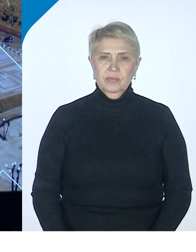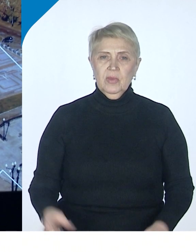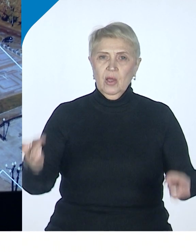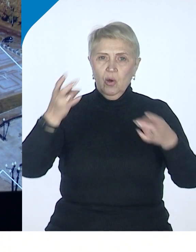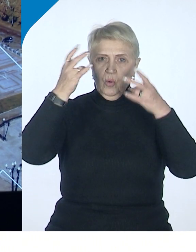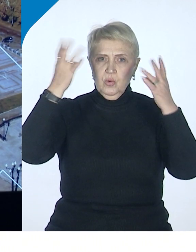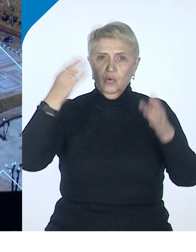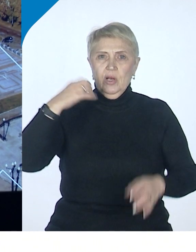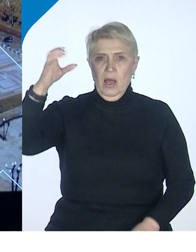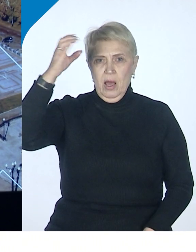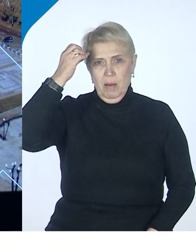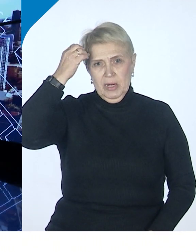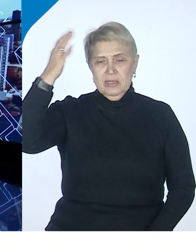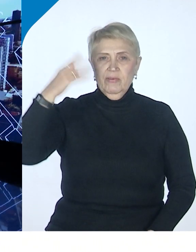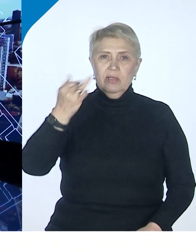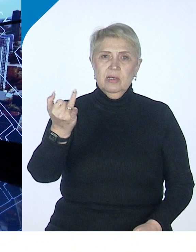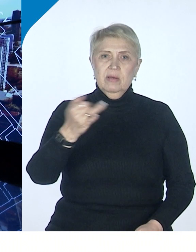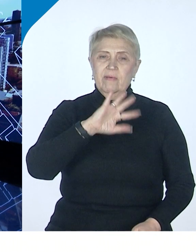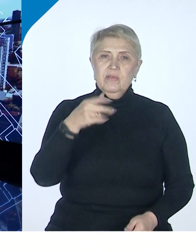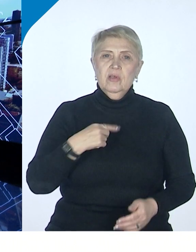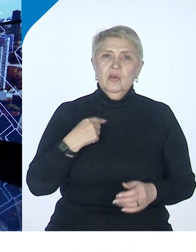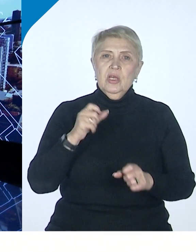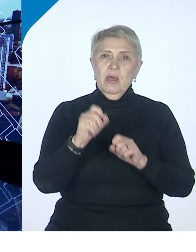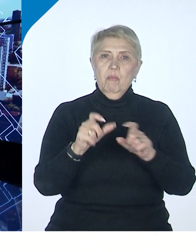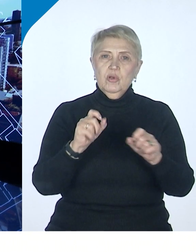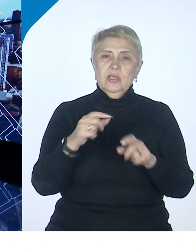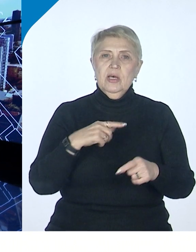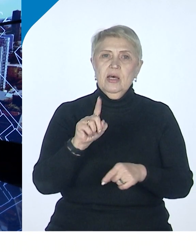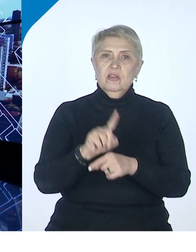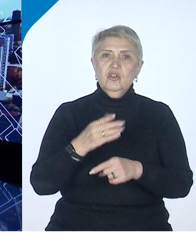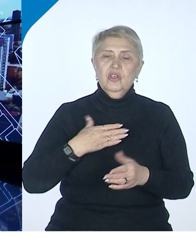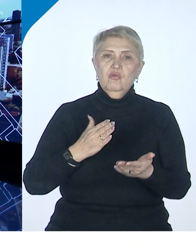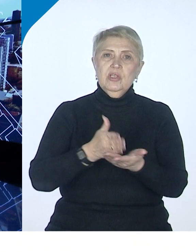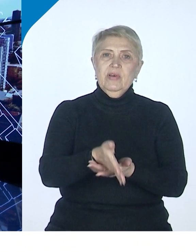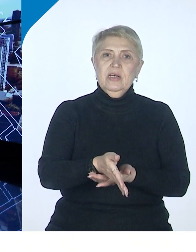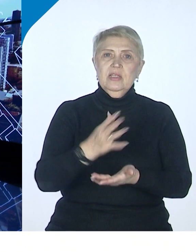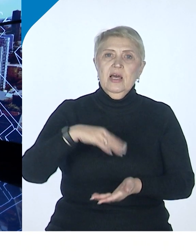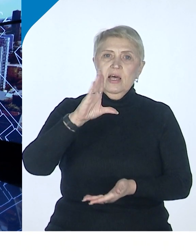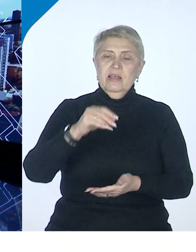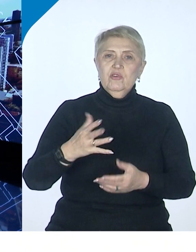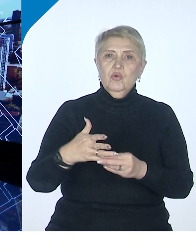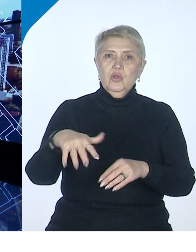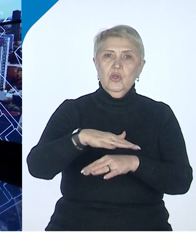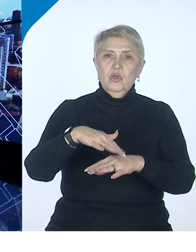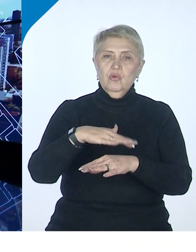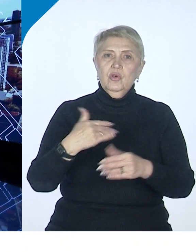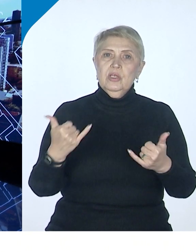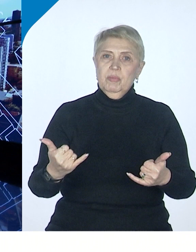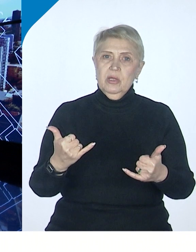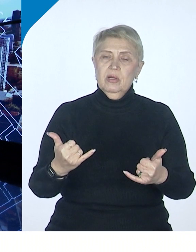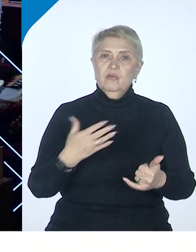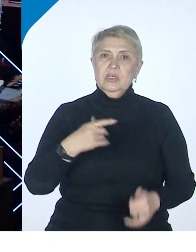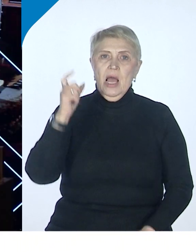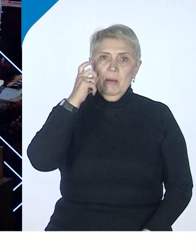культурные, образовательные импульсы должны выходить на всю территорию вот теперь уже Хабаровского